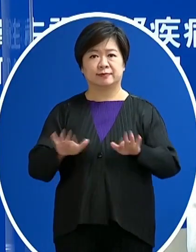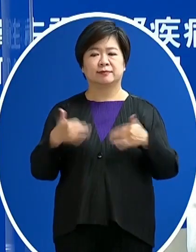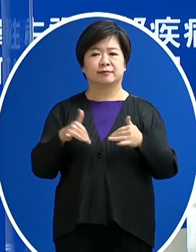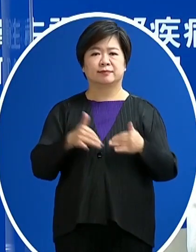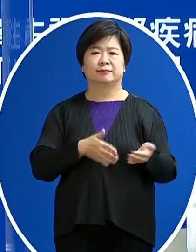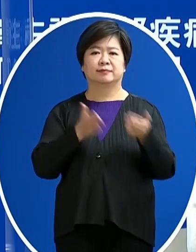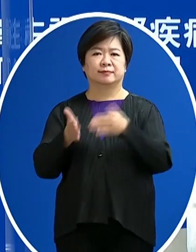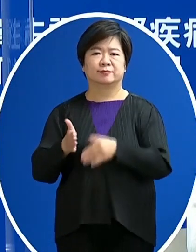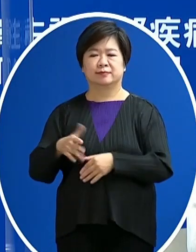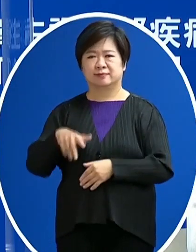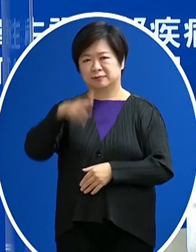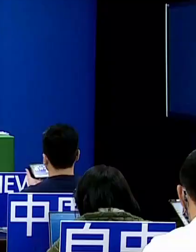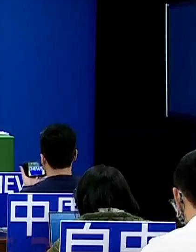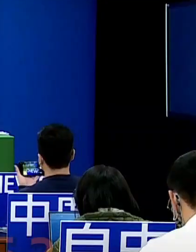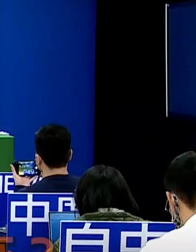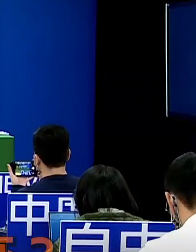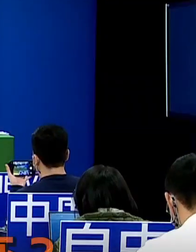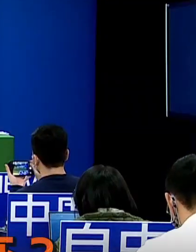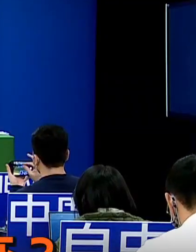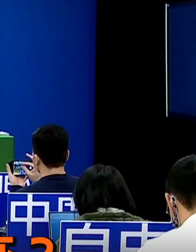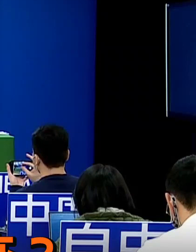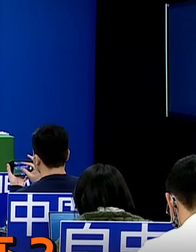老鼠 現在先調查人